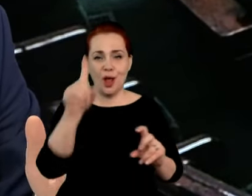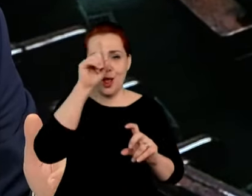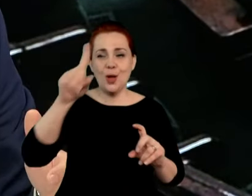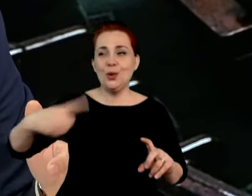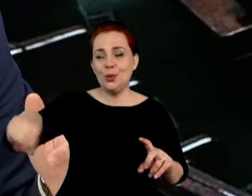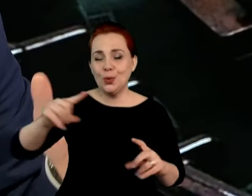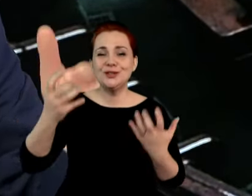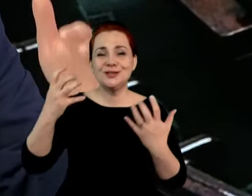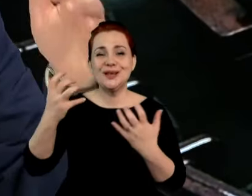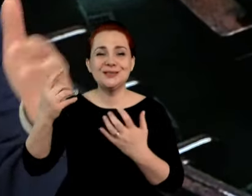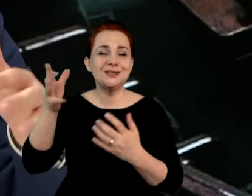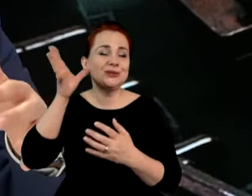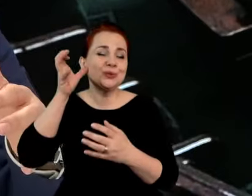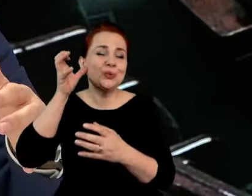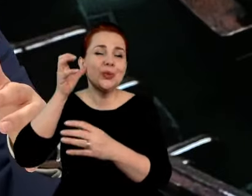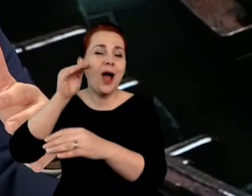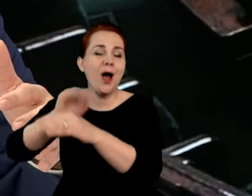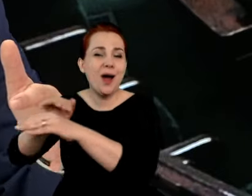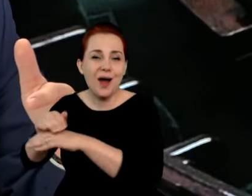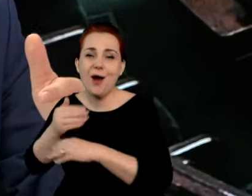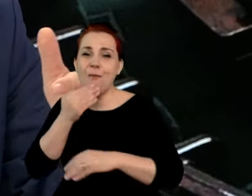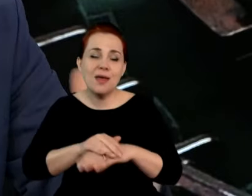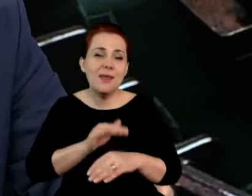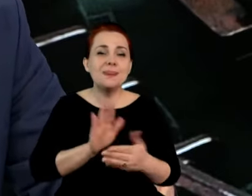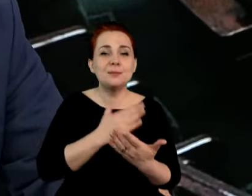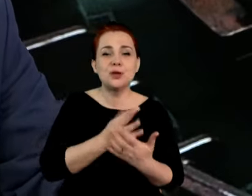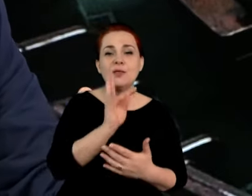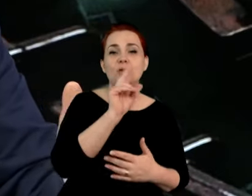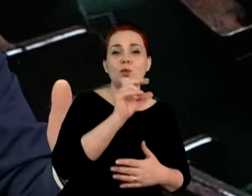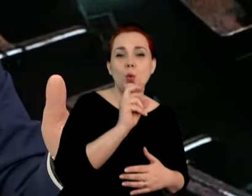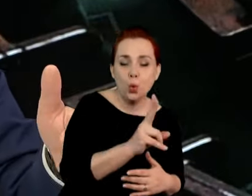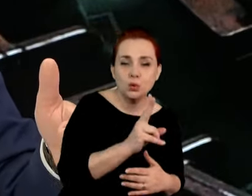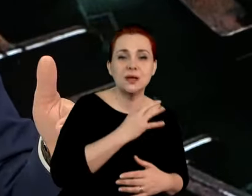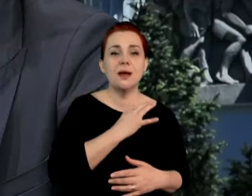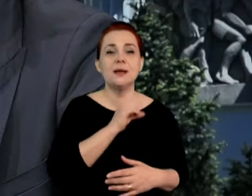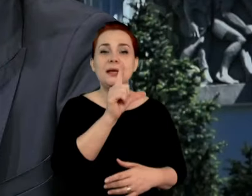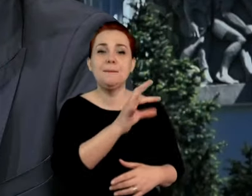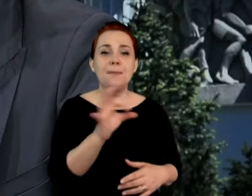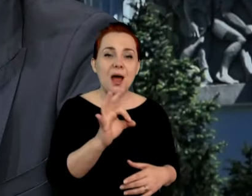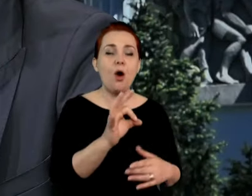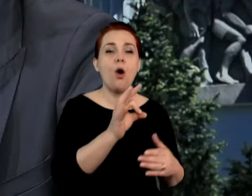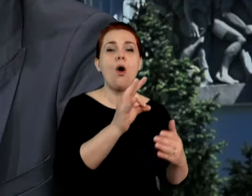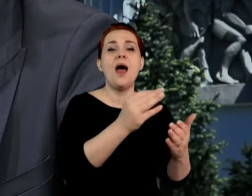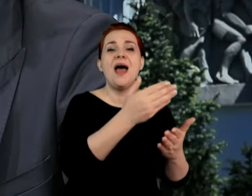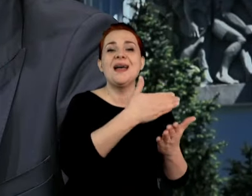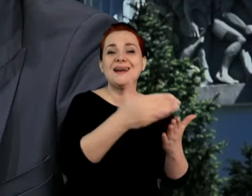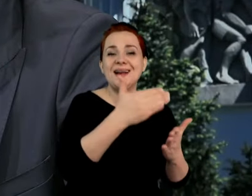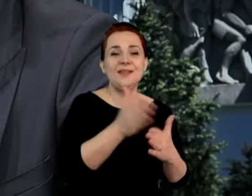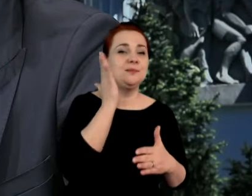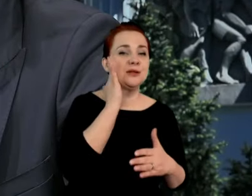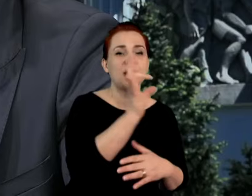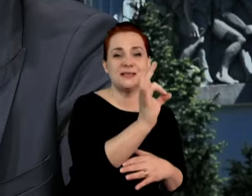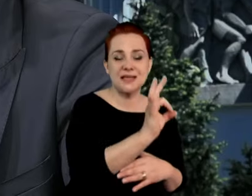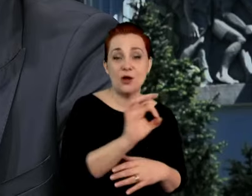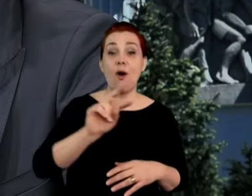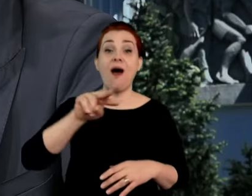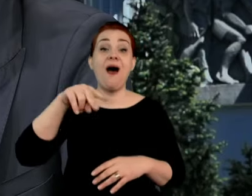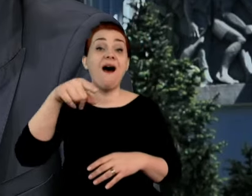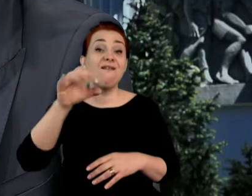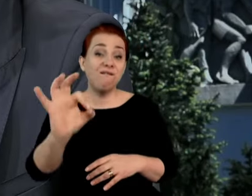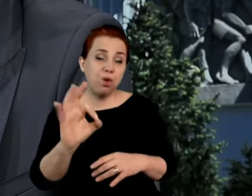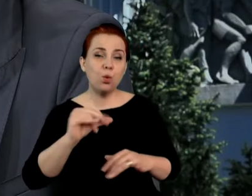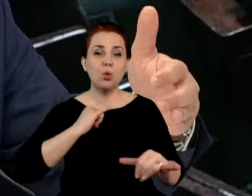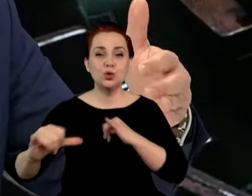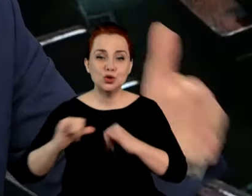je obietnice w stylu Donald Tusk i Platforma, kredyt mieszkaniowy 0%. Wasz rząd, kredyt 2% i zaraz